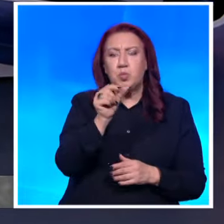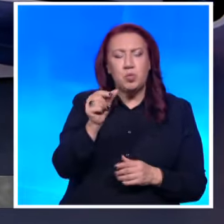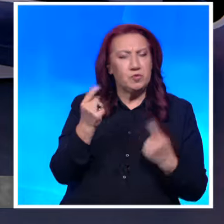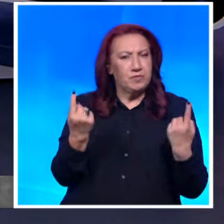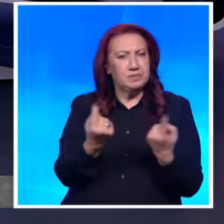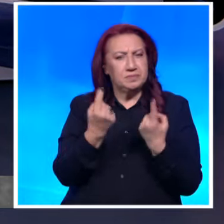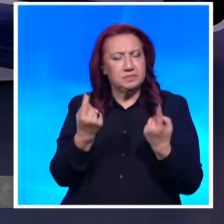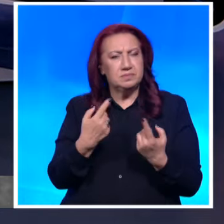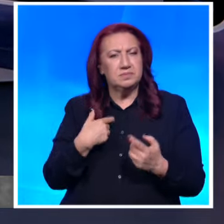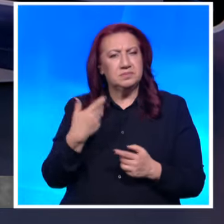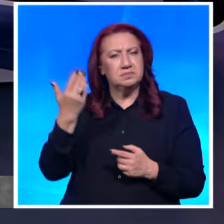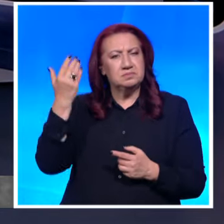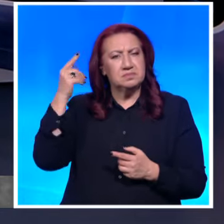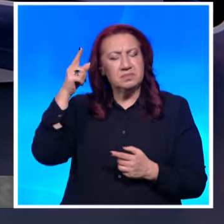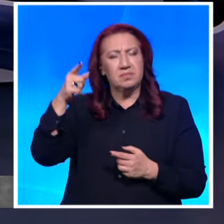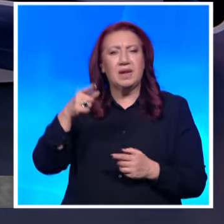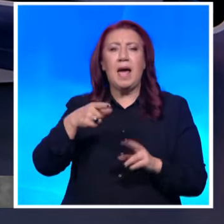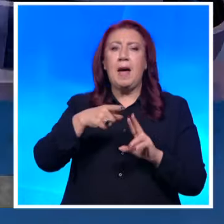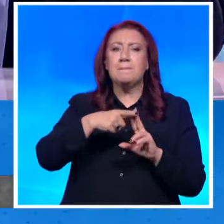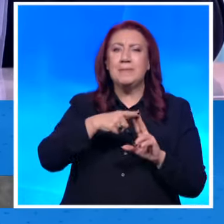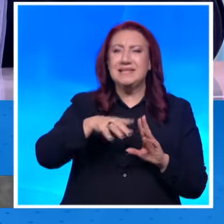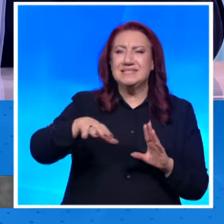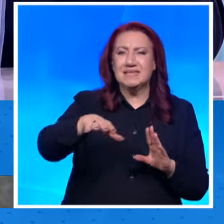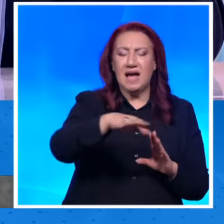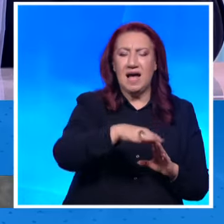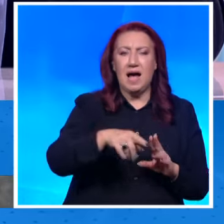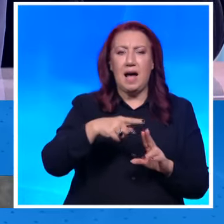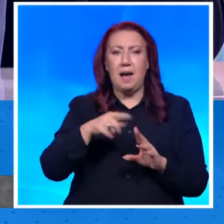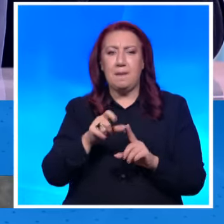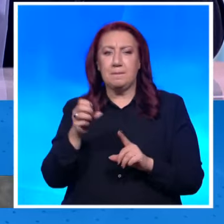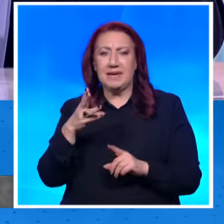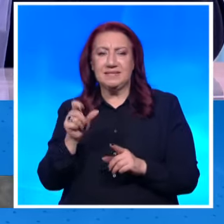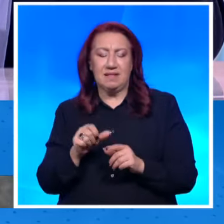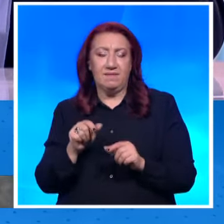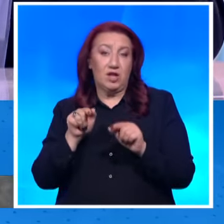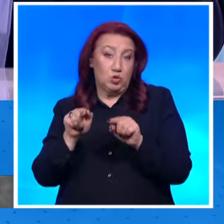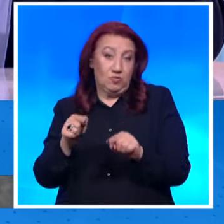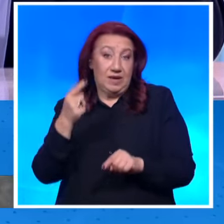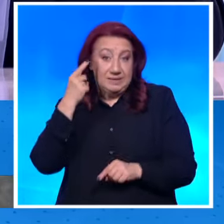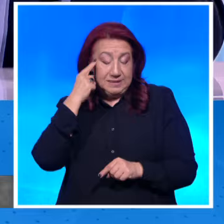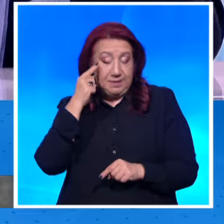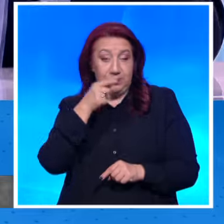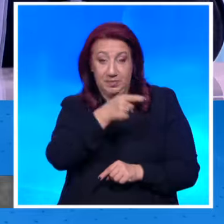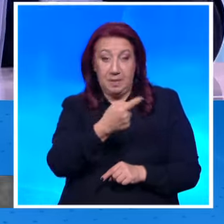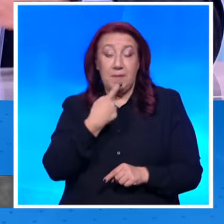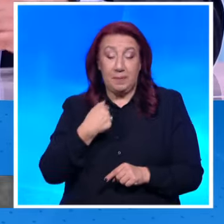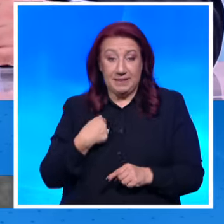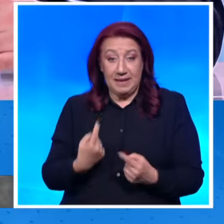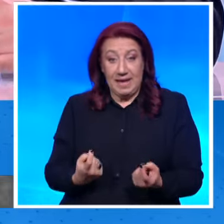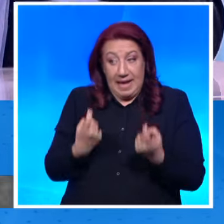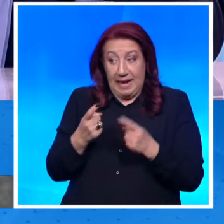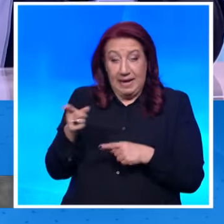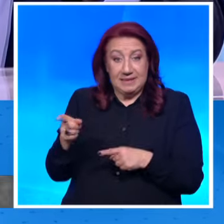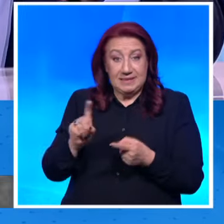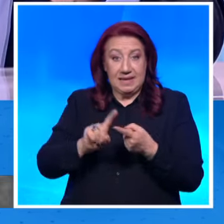развалините на Плиска и на Преслав. Все още са запазени. Но това е което знаем. Но вие питате, гърци ли са кирил методи? Да, но от